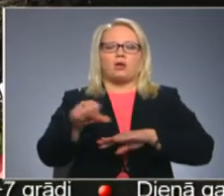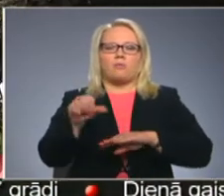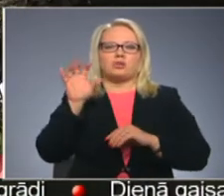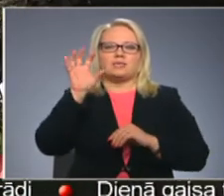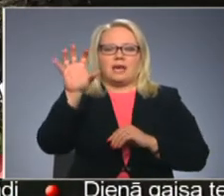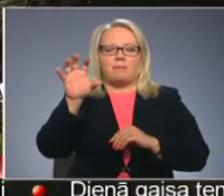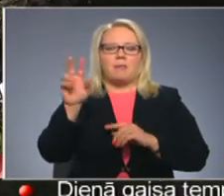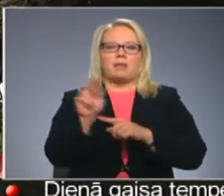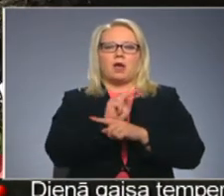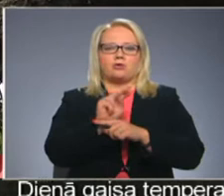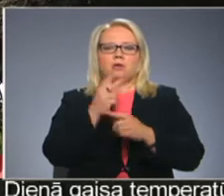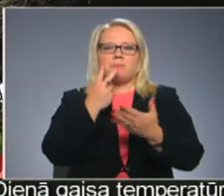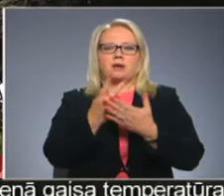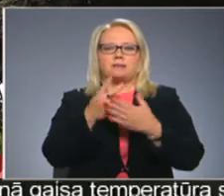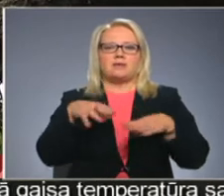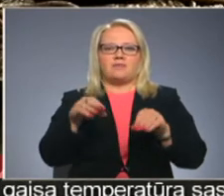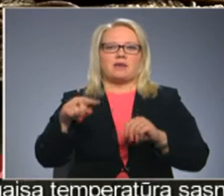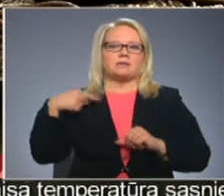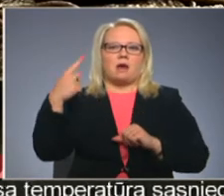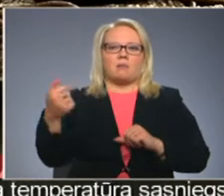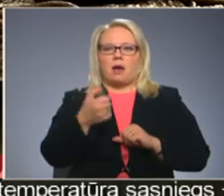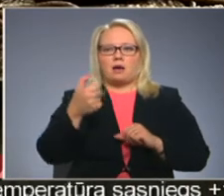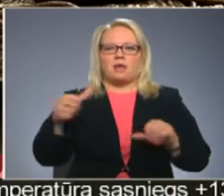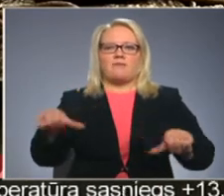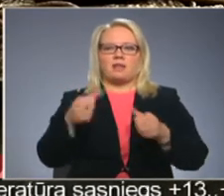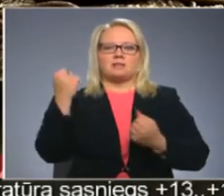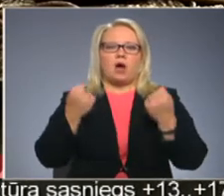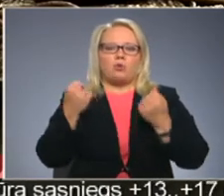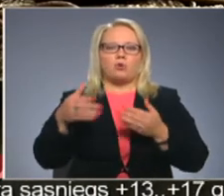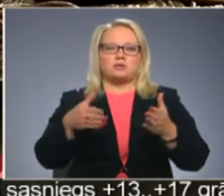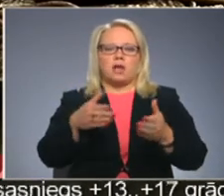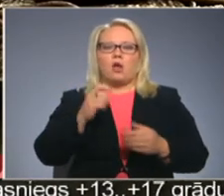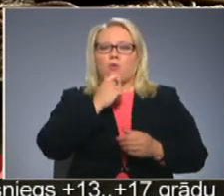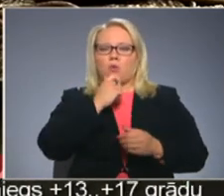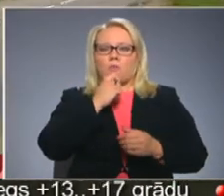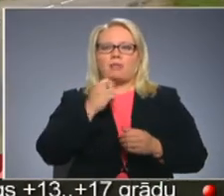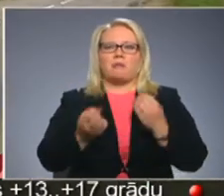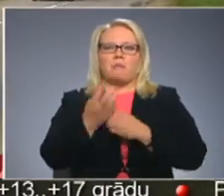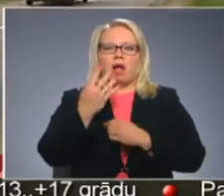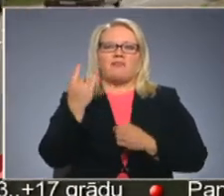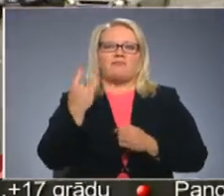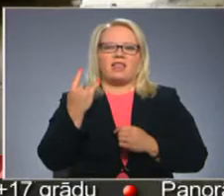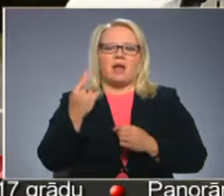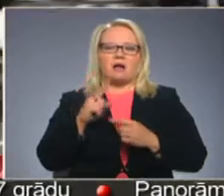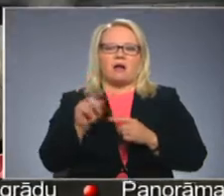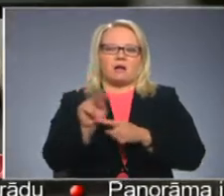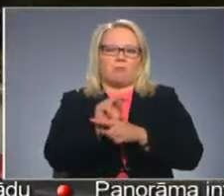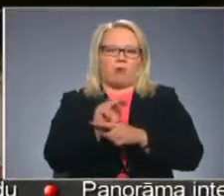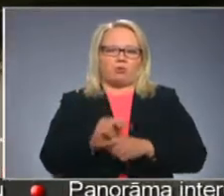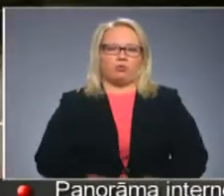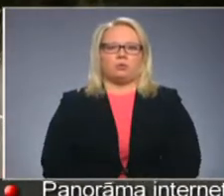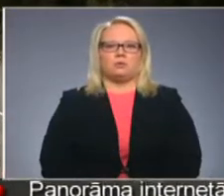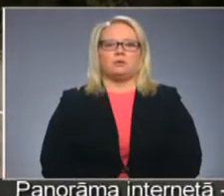rekonstrukciju tam paredzēts veikt nākamajā gadā, vienlaikus ar autoceļa Gulbene balvi viļaka remontu. Oskars Brāsliņš, Arturs